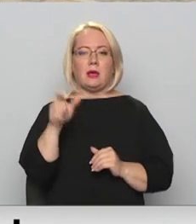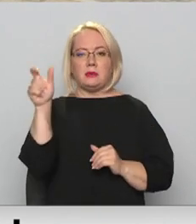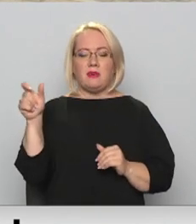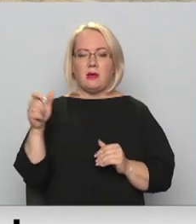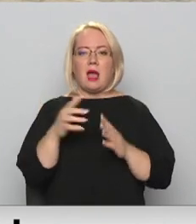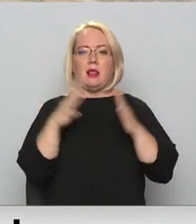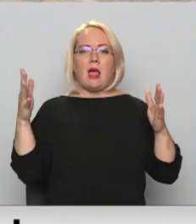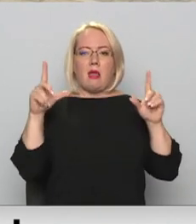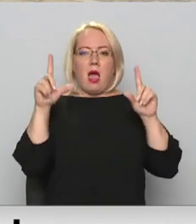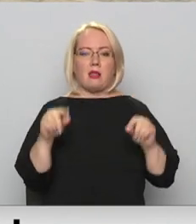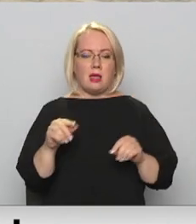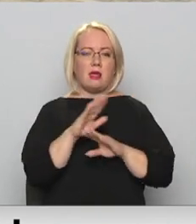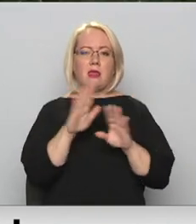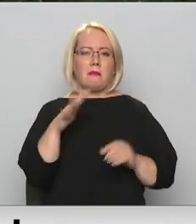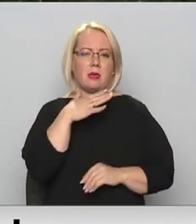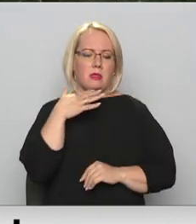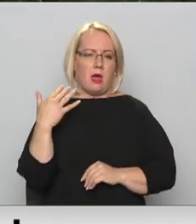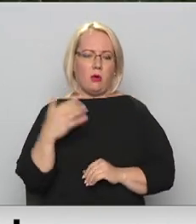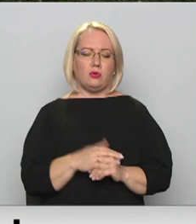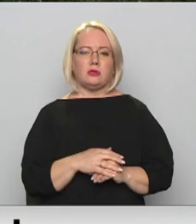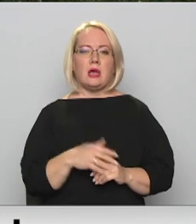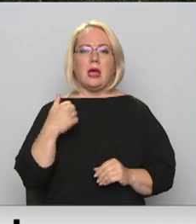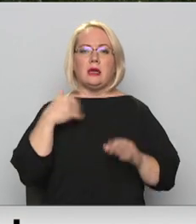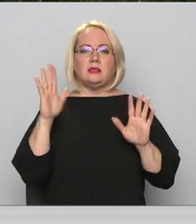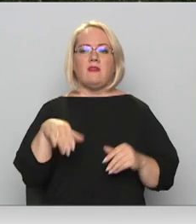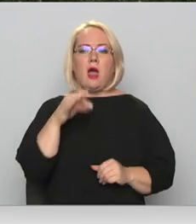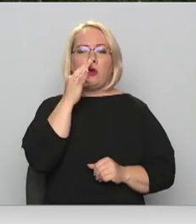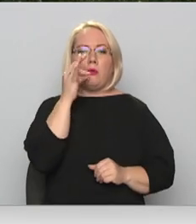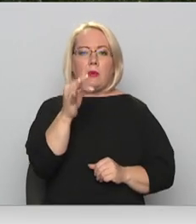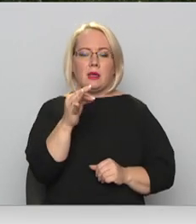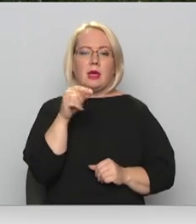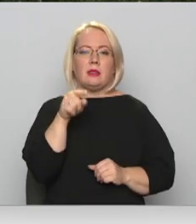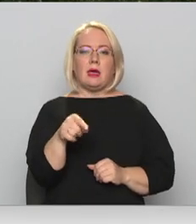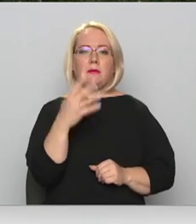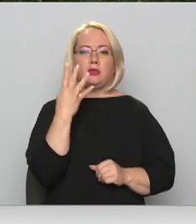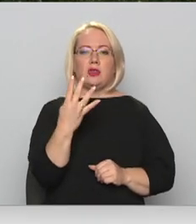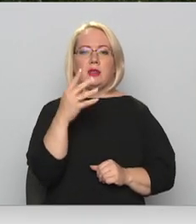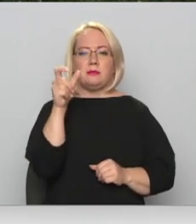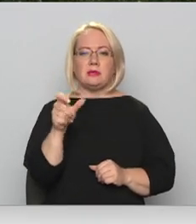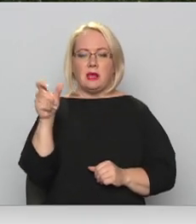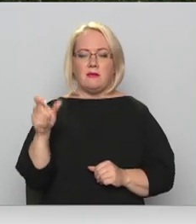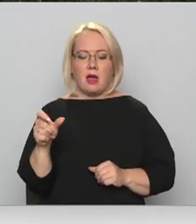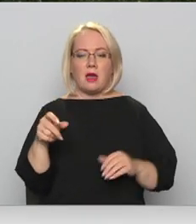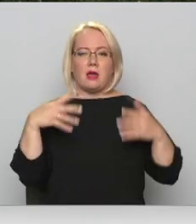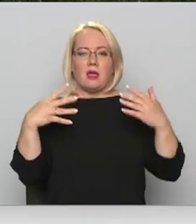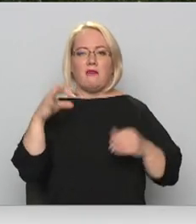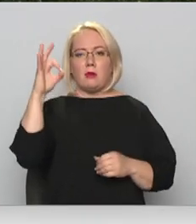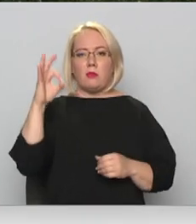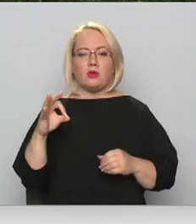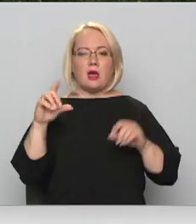atlaides attiecās, nebija daudz. Es varu pateikt, ka šiem četrām personām ar 90%